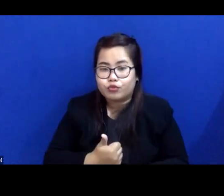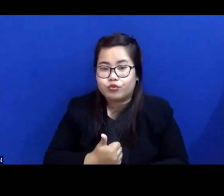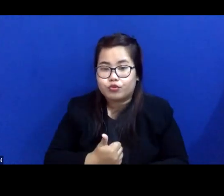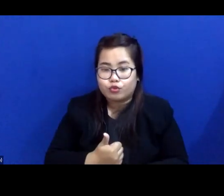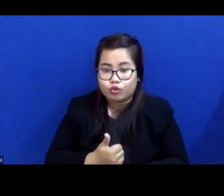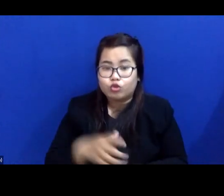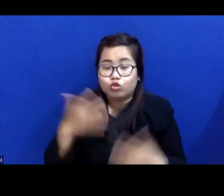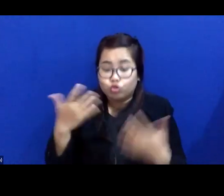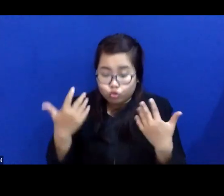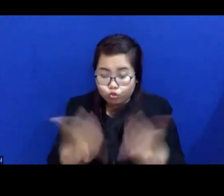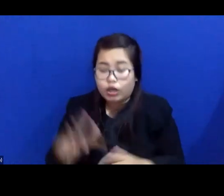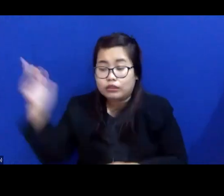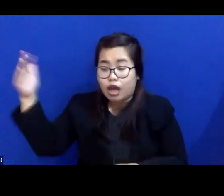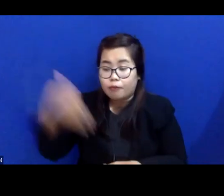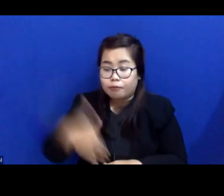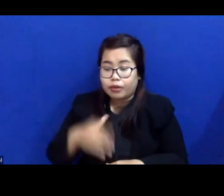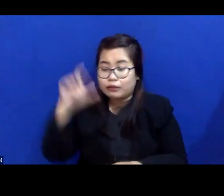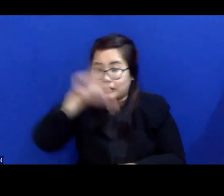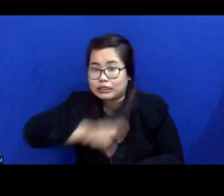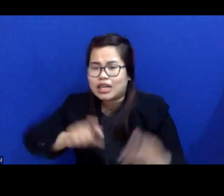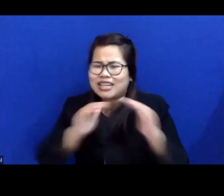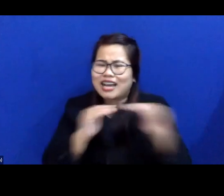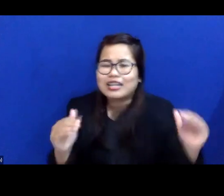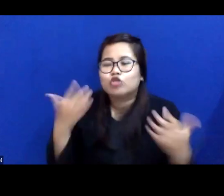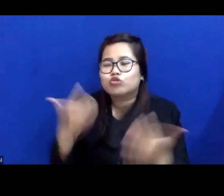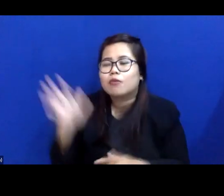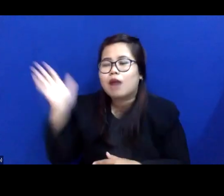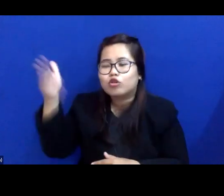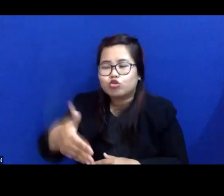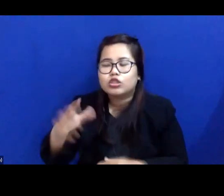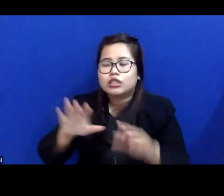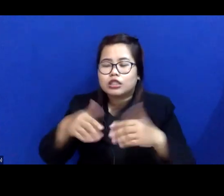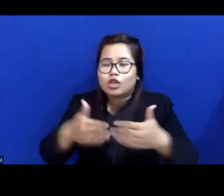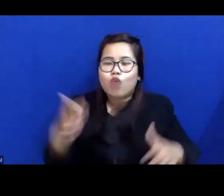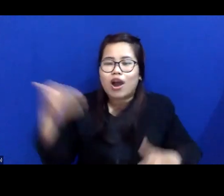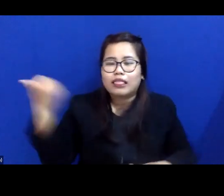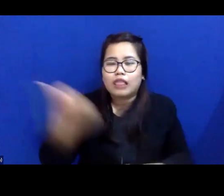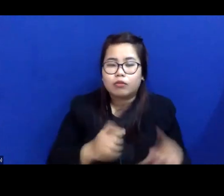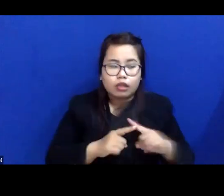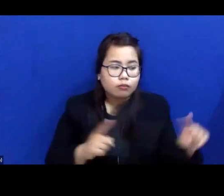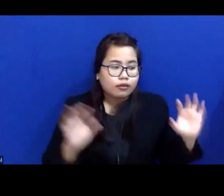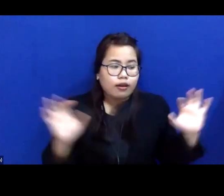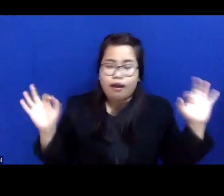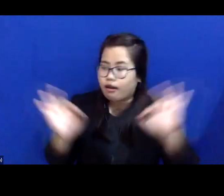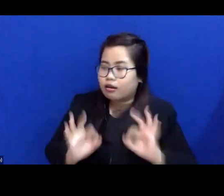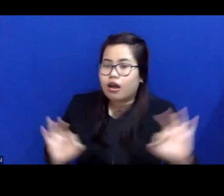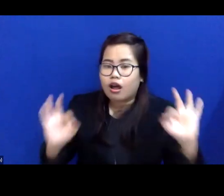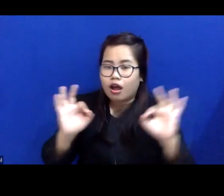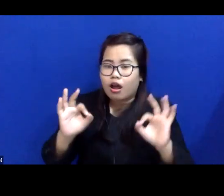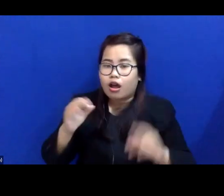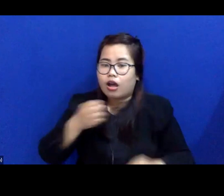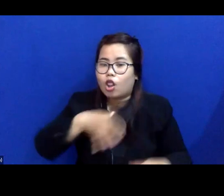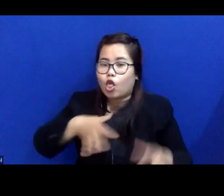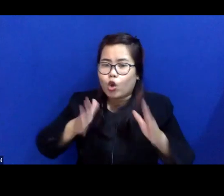Sudah sampai pencari keadilan masuk di ruang tamu. Enggak ada lawyer-nya.